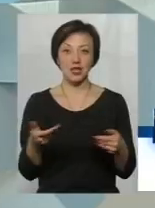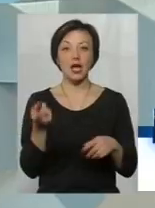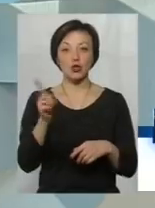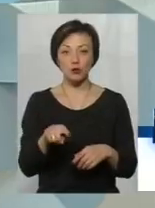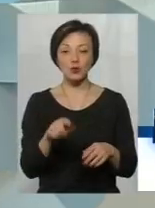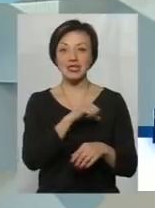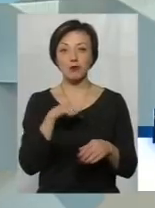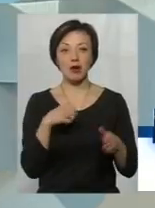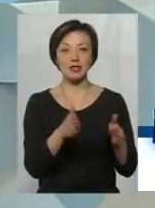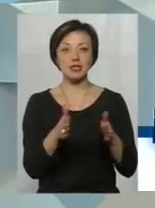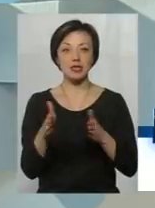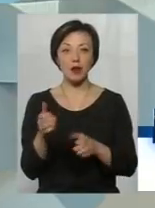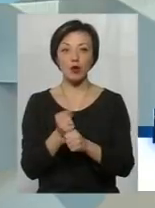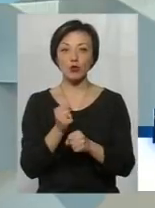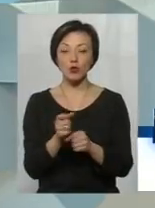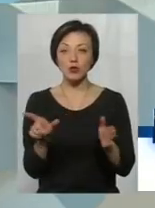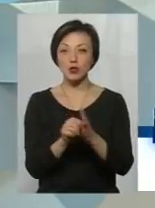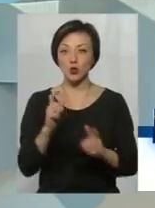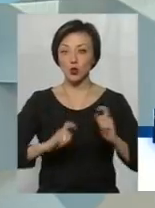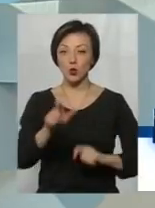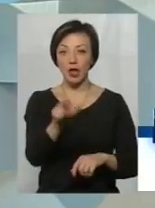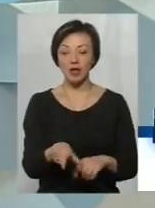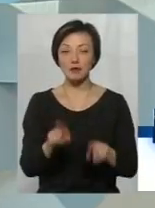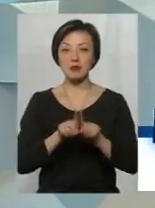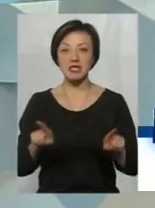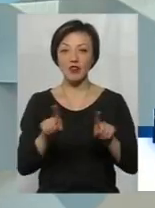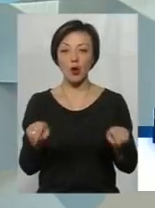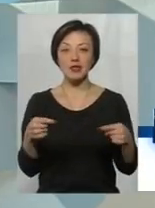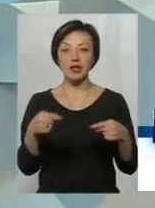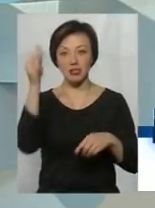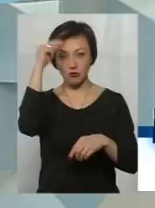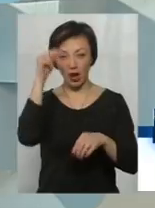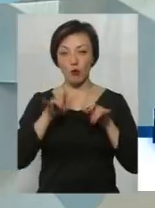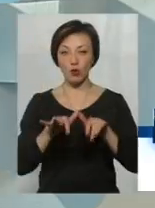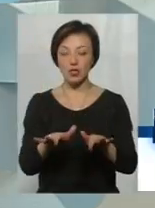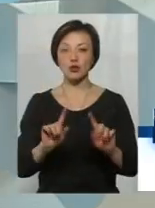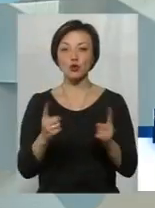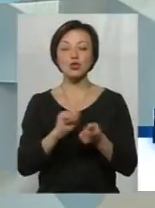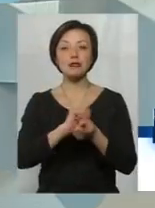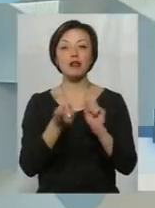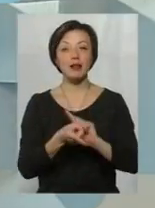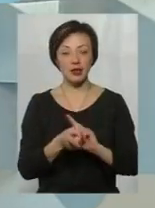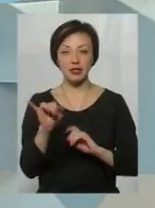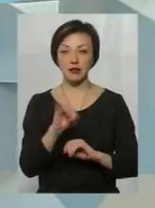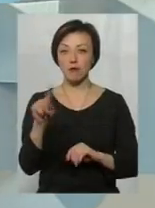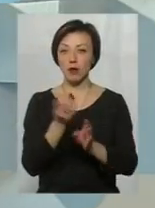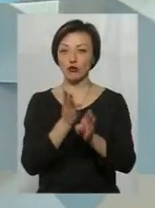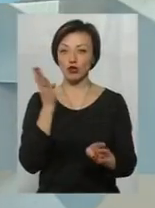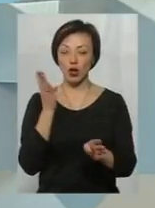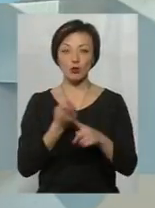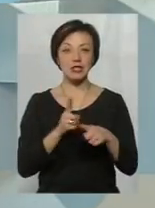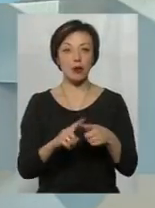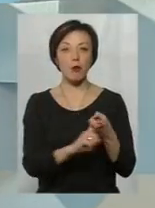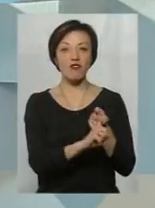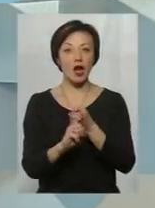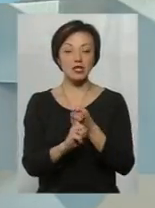Тому сама система роботи студентом, сама специфіка організації навчального процесу досить змінилася, і в першу чергу це